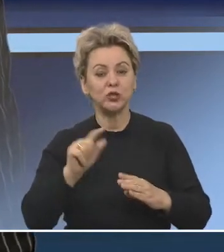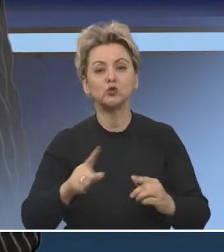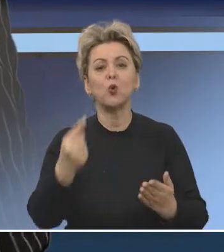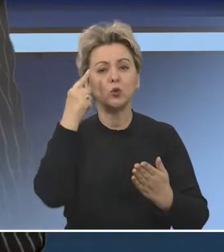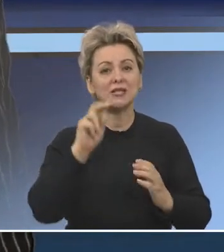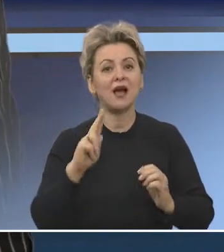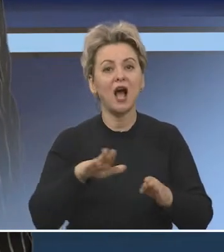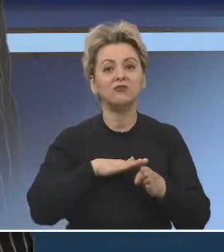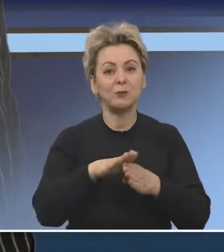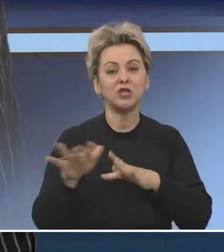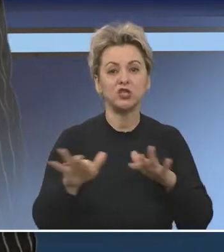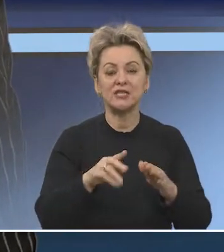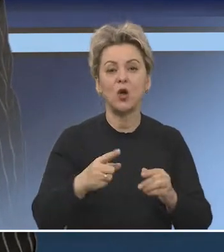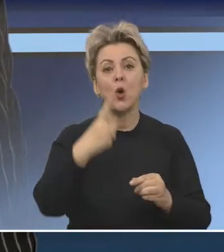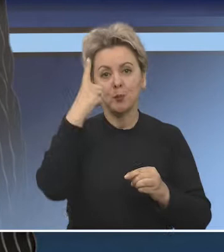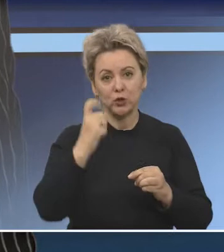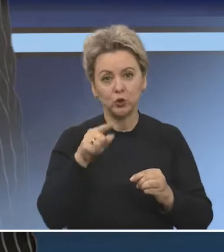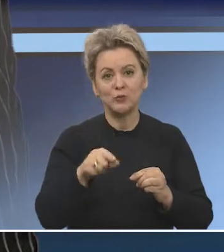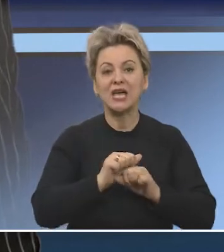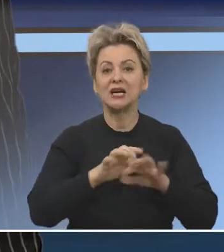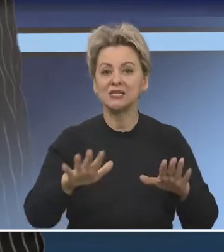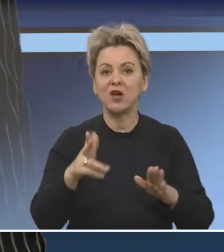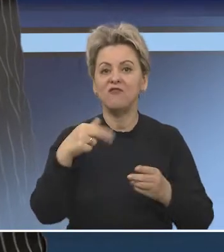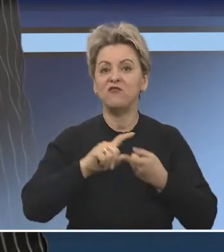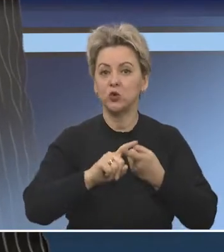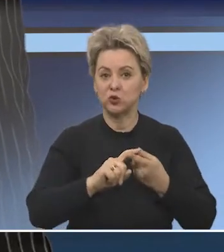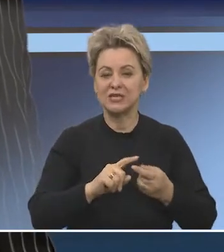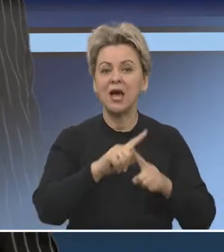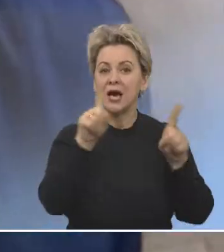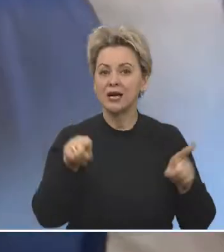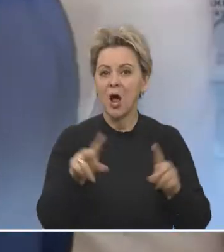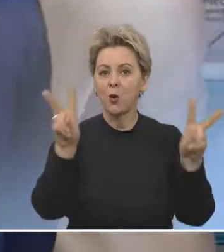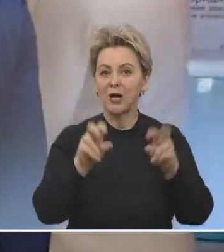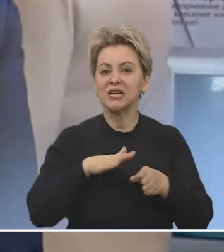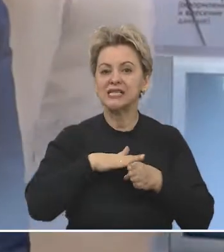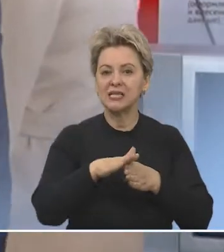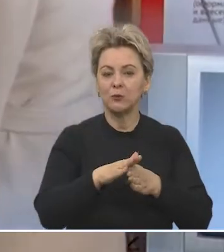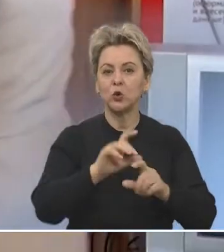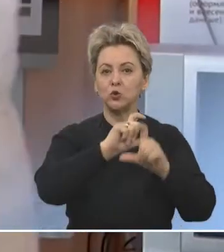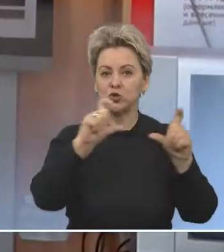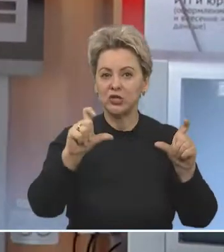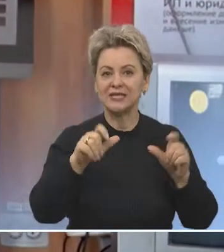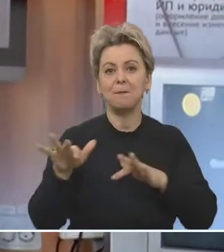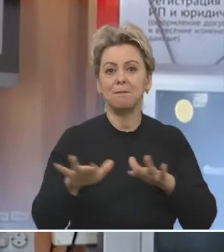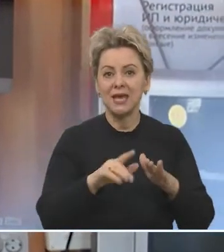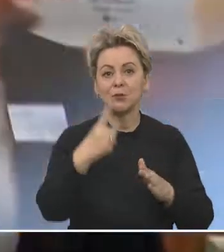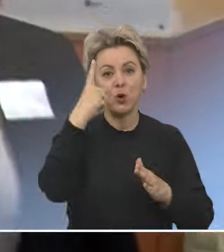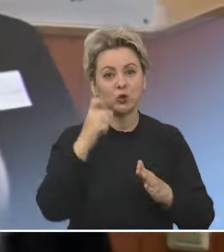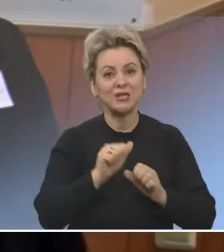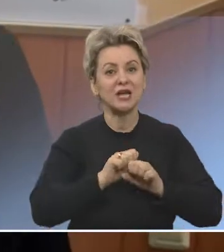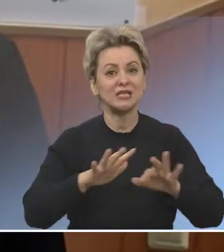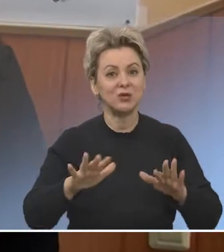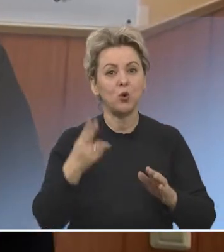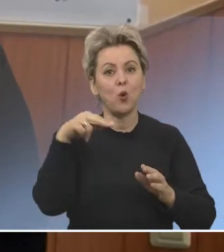Сулин, чтобы узнать, как соблюдаются меры по предупреждению распространения вируса. В рамках проверки соблюдения учреждениями мер по